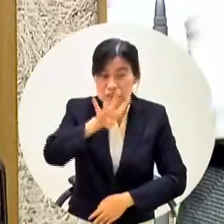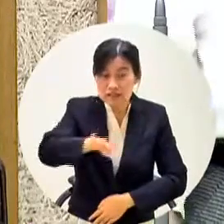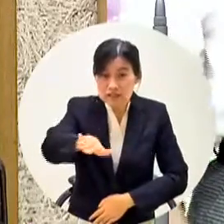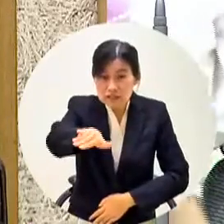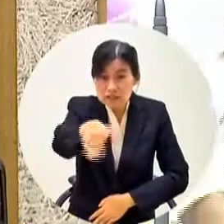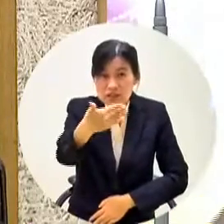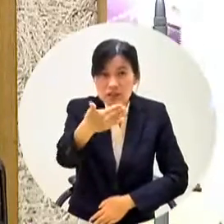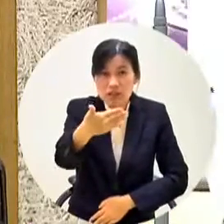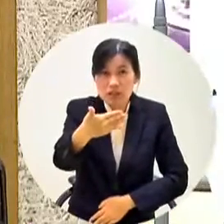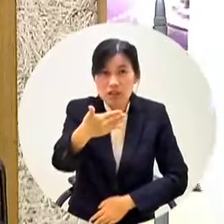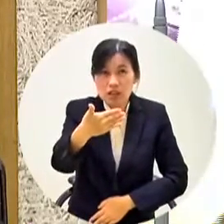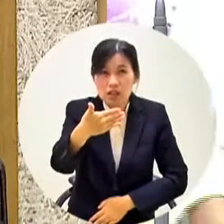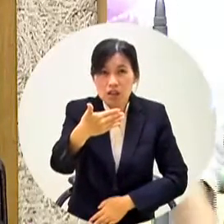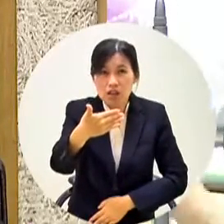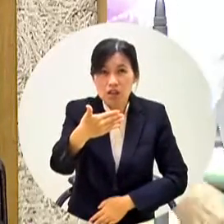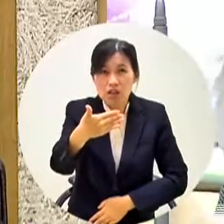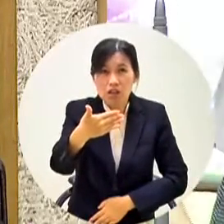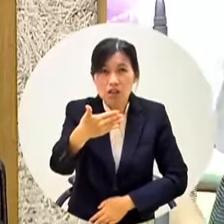我講正氣一點